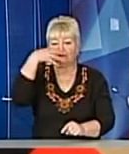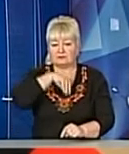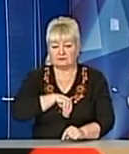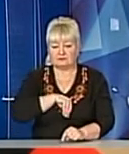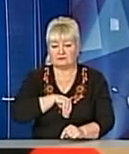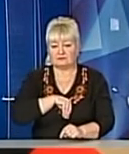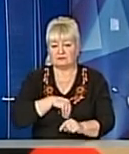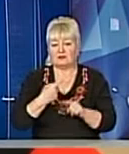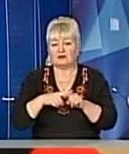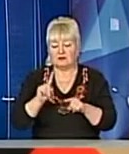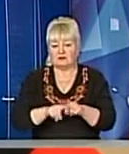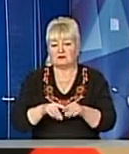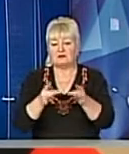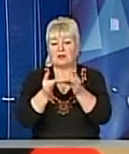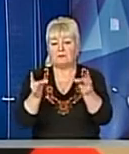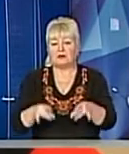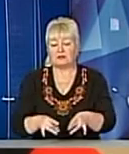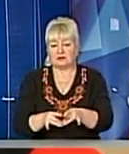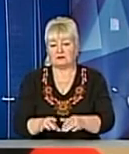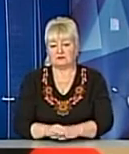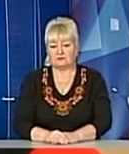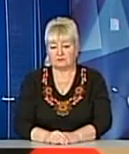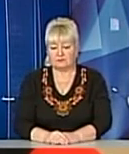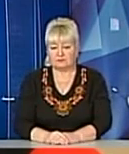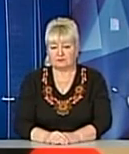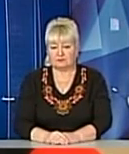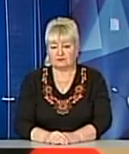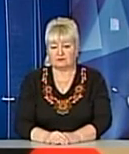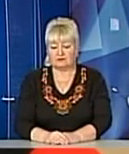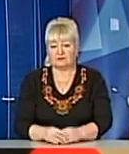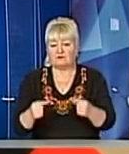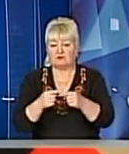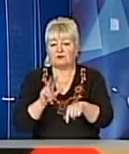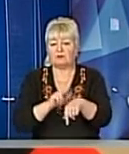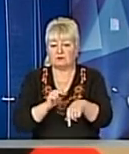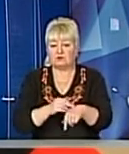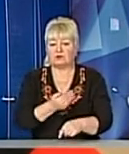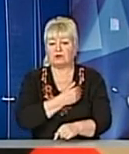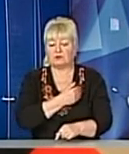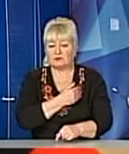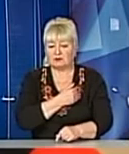ту річ, яка була в кишені, собі до рота Вповідно, патрульні намагалися